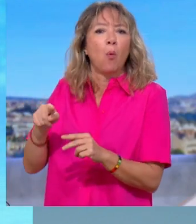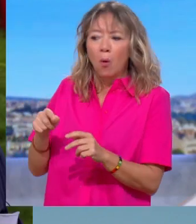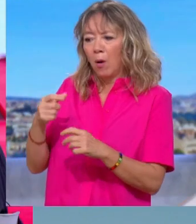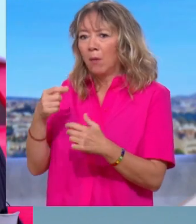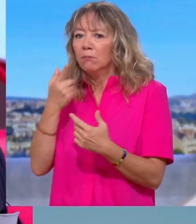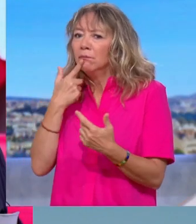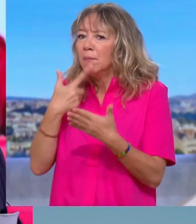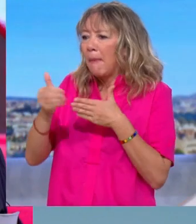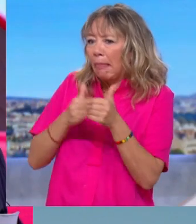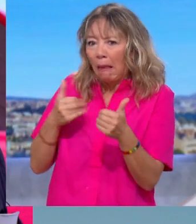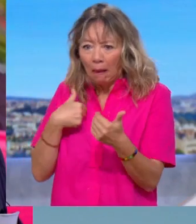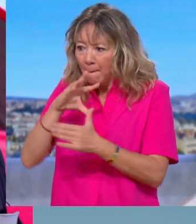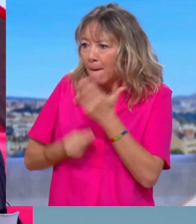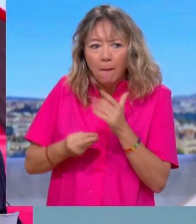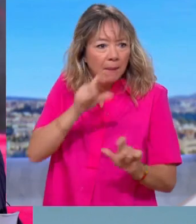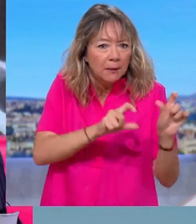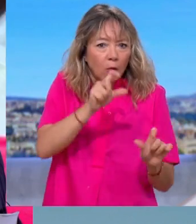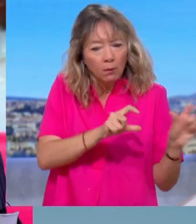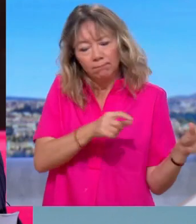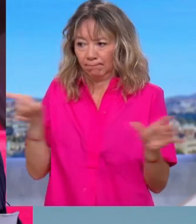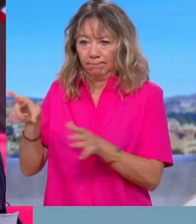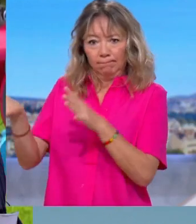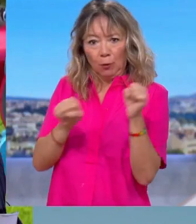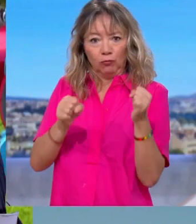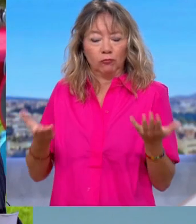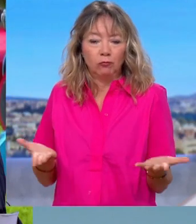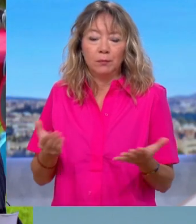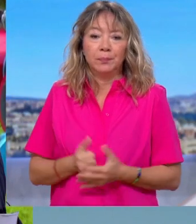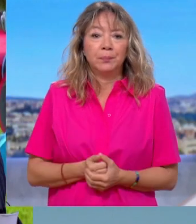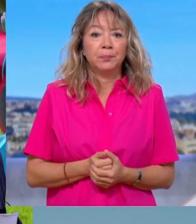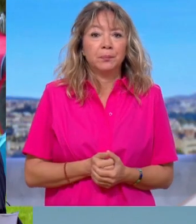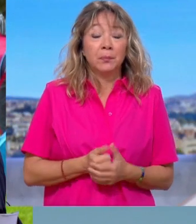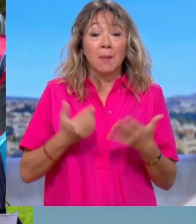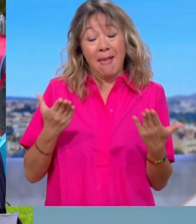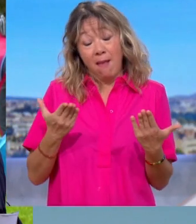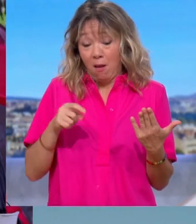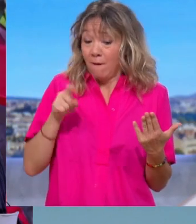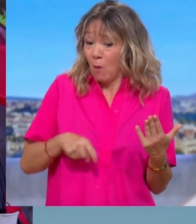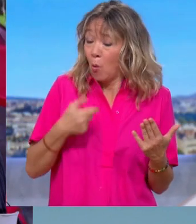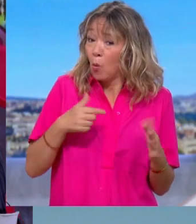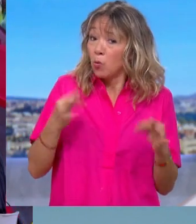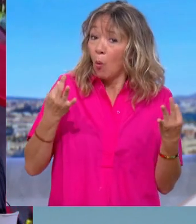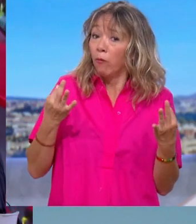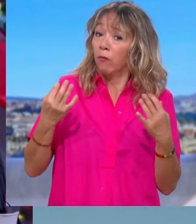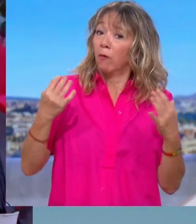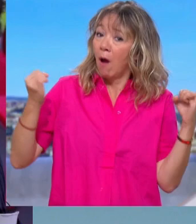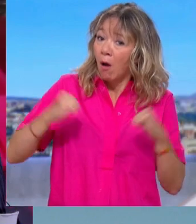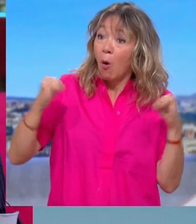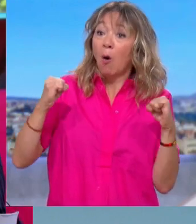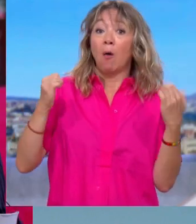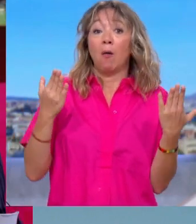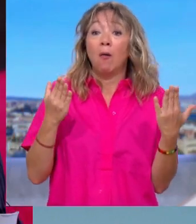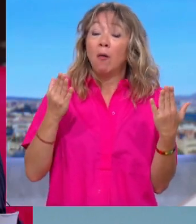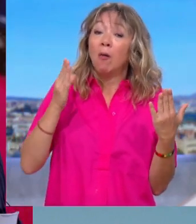question ? J'espère qu'il y a un consensus possible à trouver. En tout cas, je vois que tous ces gens qui pensaient qu'il